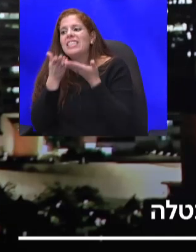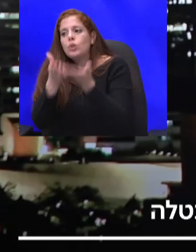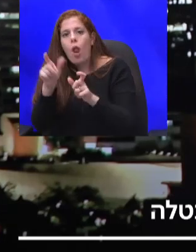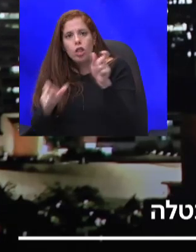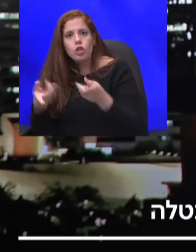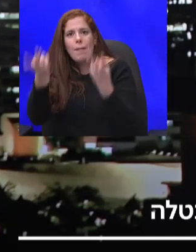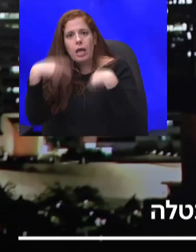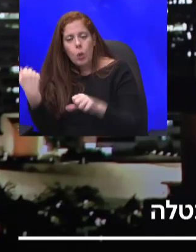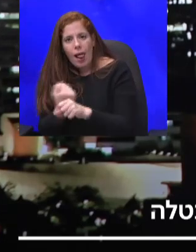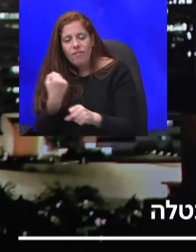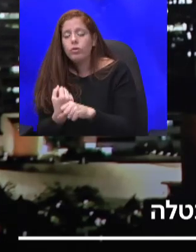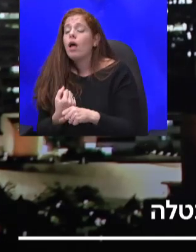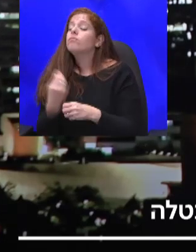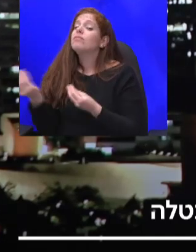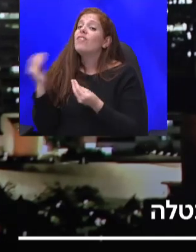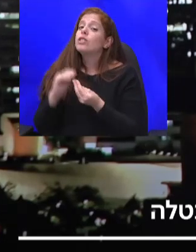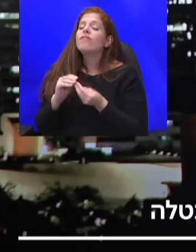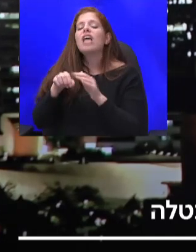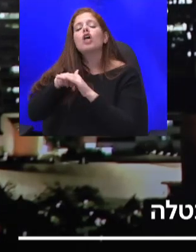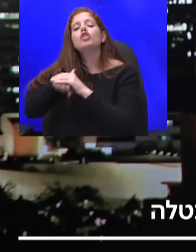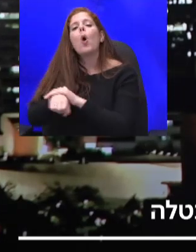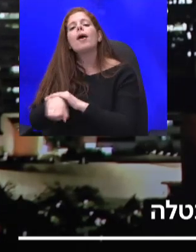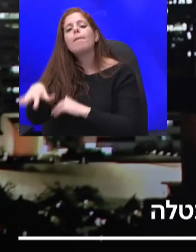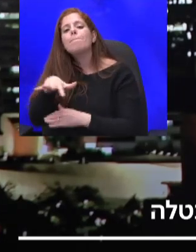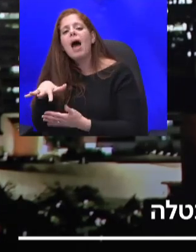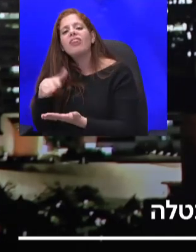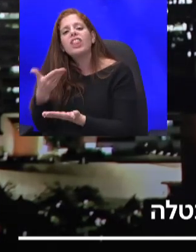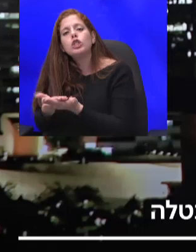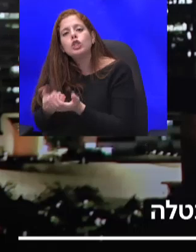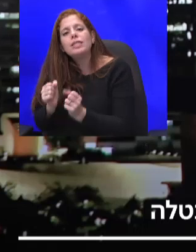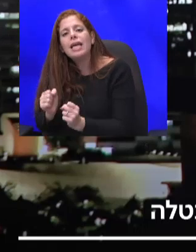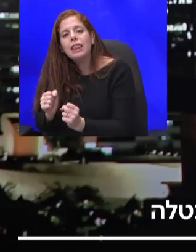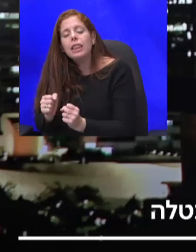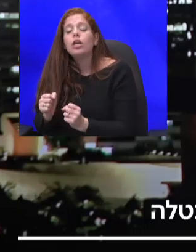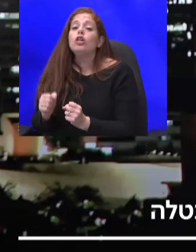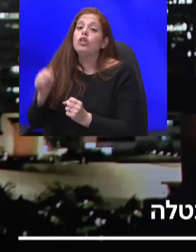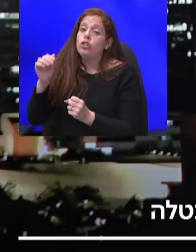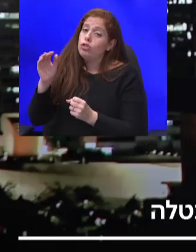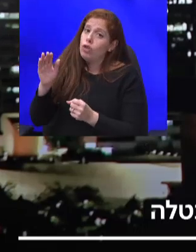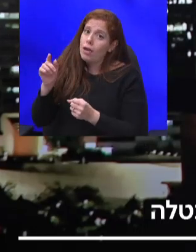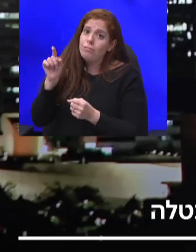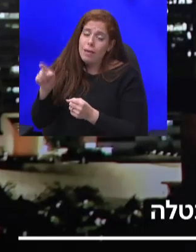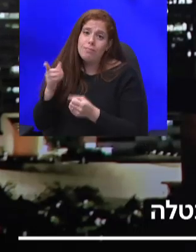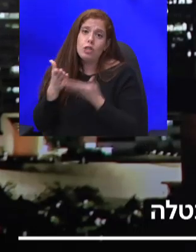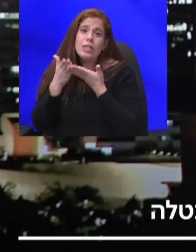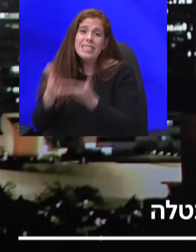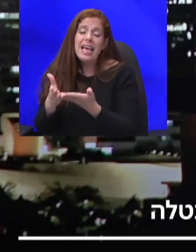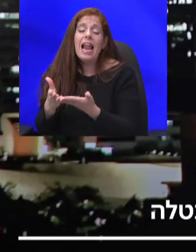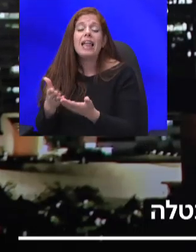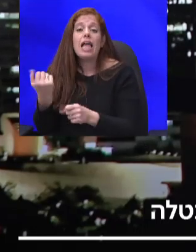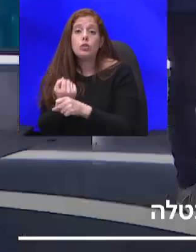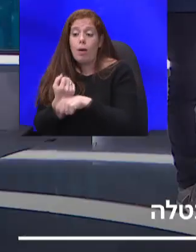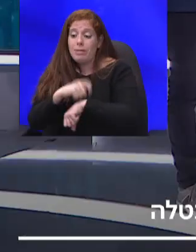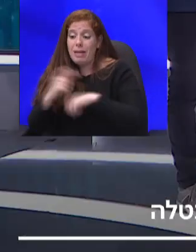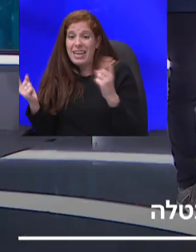בתשתית, והשקעות בתשתית, שהן גם עתירות עבודה, ולכן יסייעו לתעסוקה בטווח קצר, אבל גם יפעלו